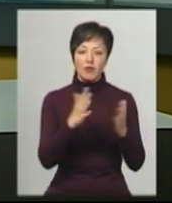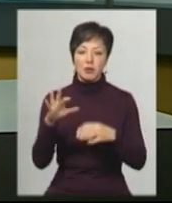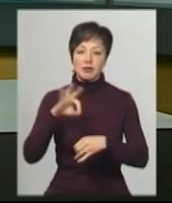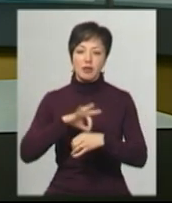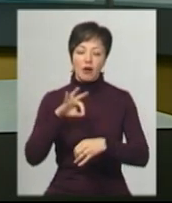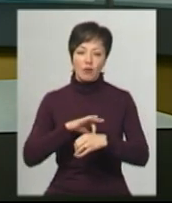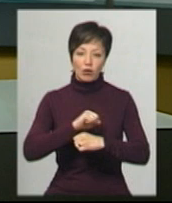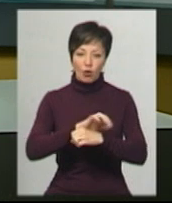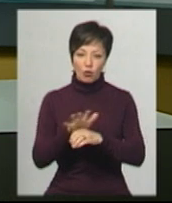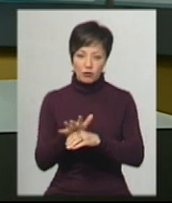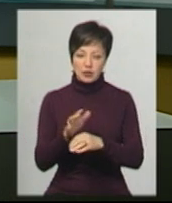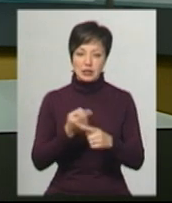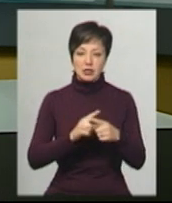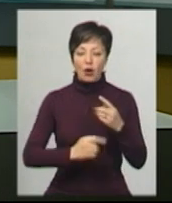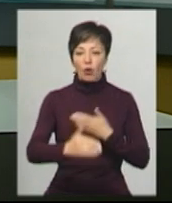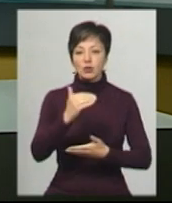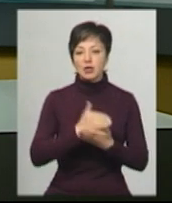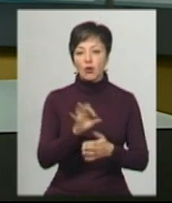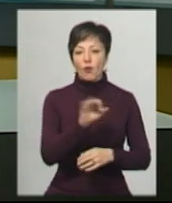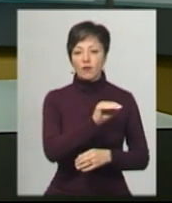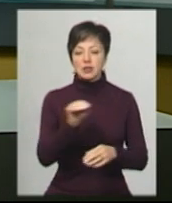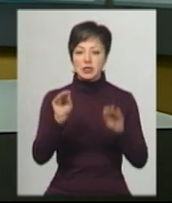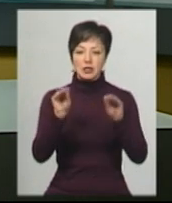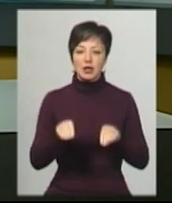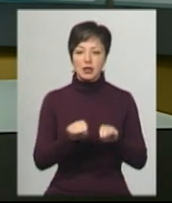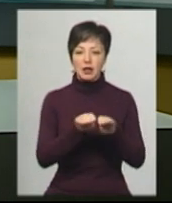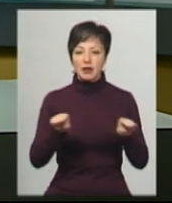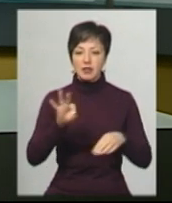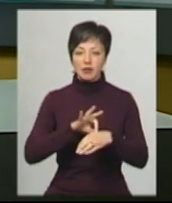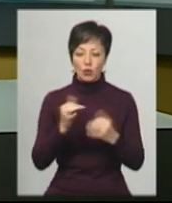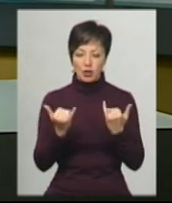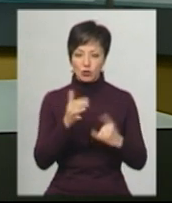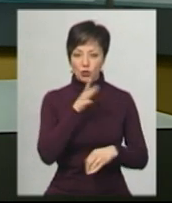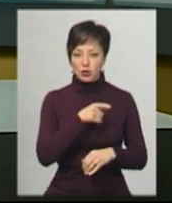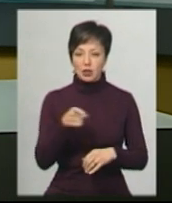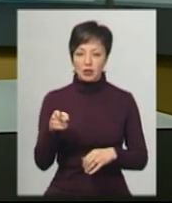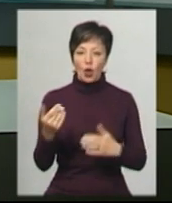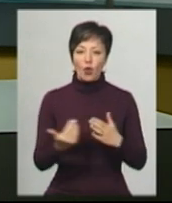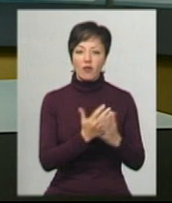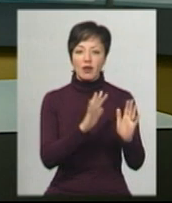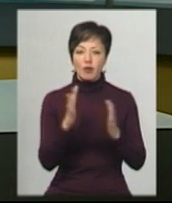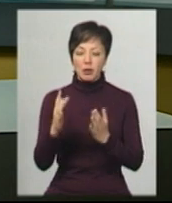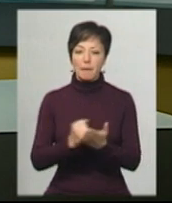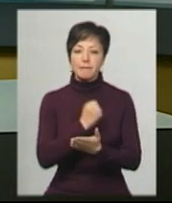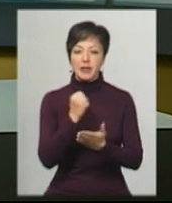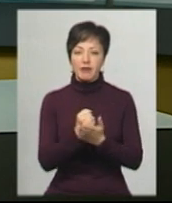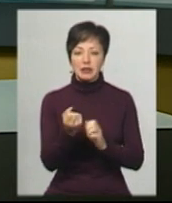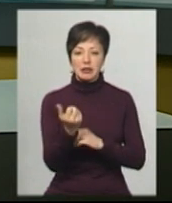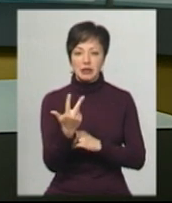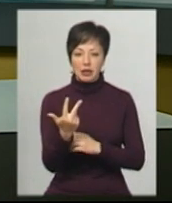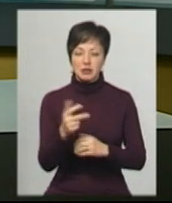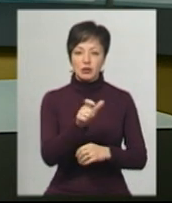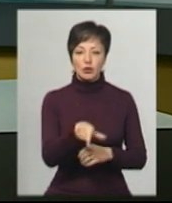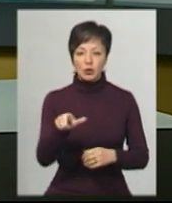на COVID-19. Це останні офіційні дані про рівень захворюваності на цю годину. Нові випадки підтвердили у 13 ти